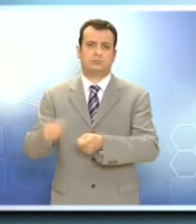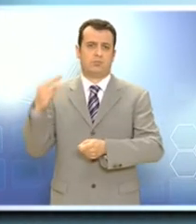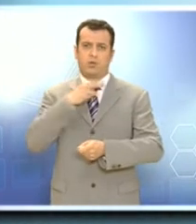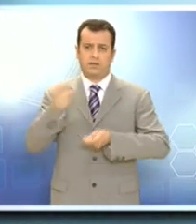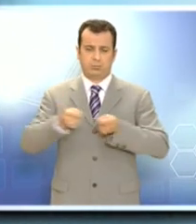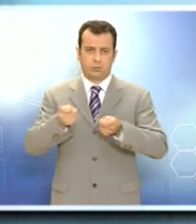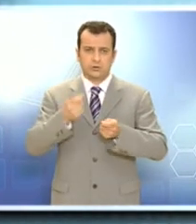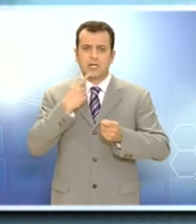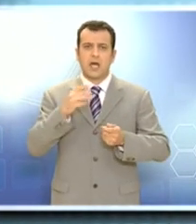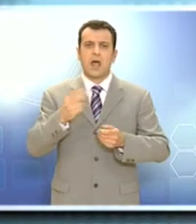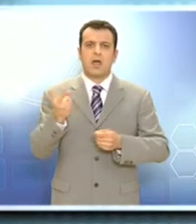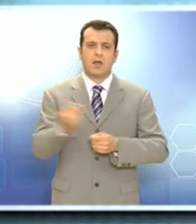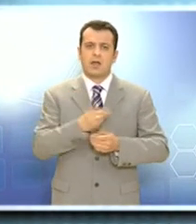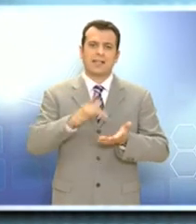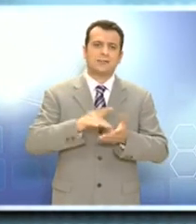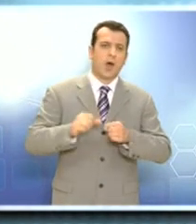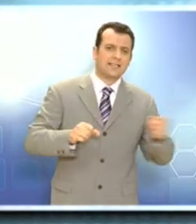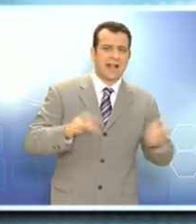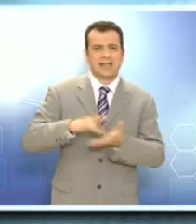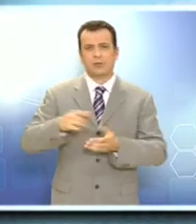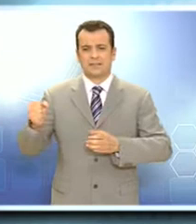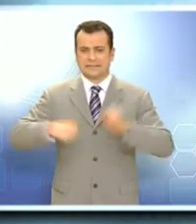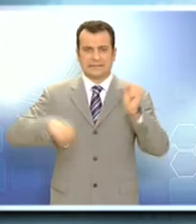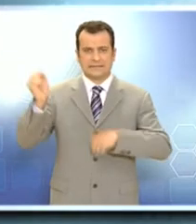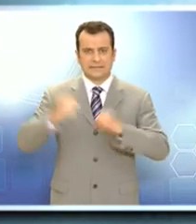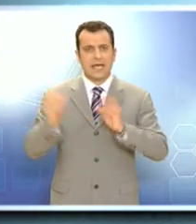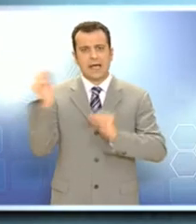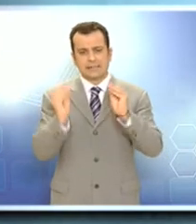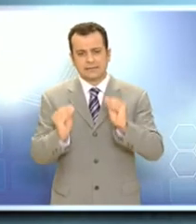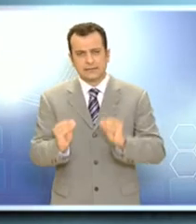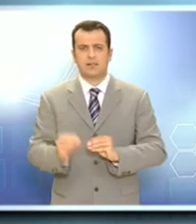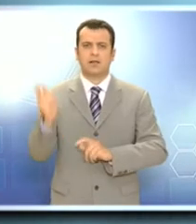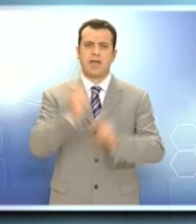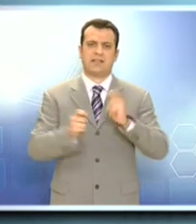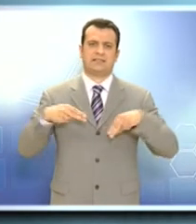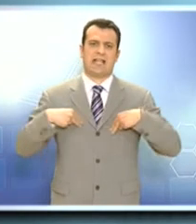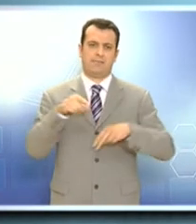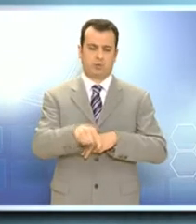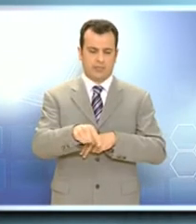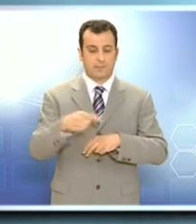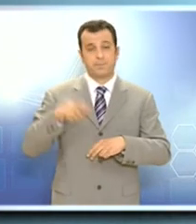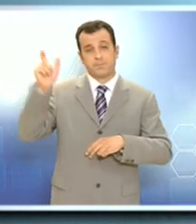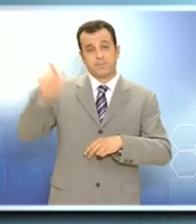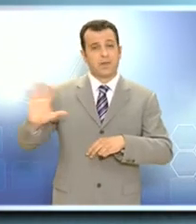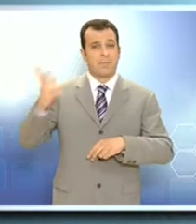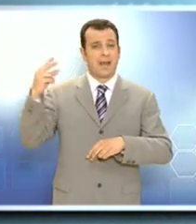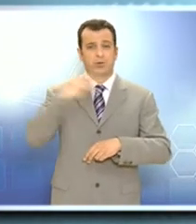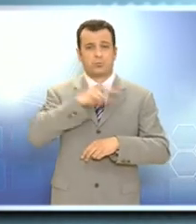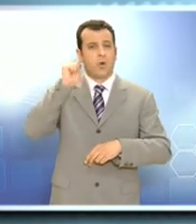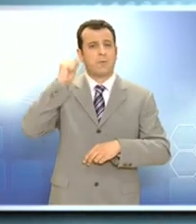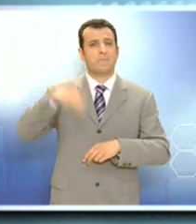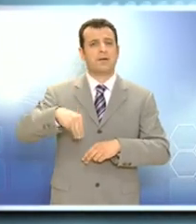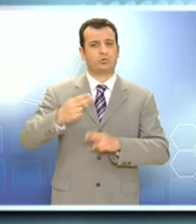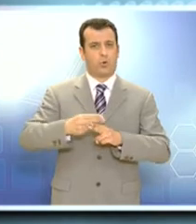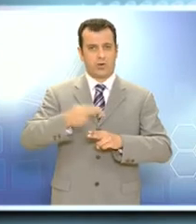τις αντιρρήσεις και τις ενστάσεις κέντρο δεξιάς και κέντρο αριστεράς και να συντάξει τη λίστα των Υπουργών του. Ο Σίλβιο Μπερλουσκόνη πάντως,